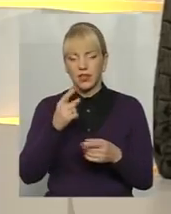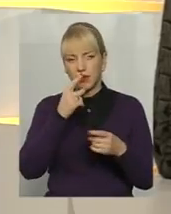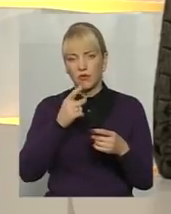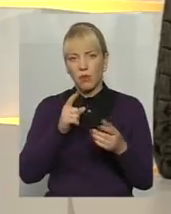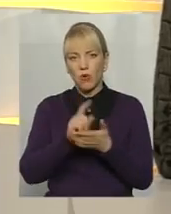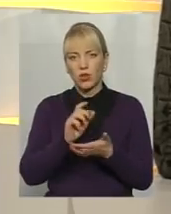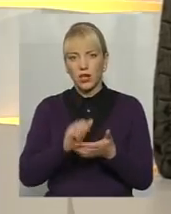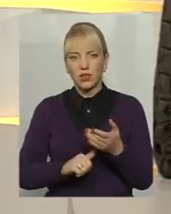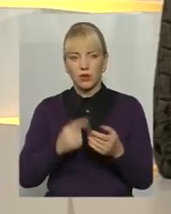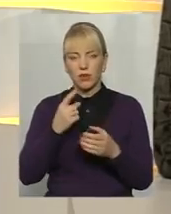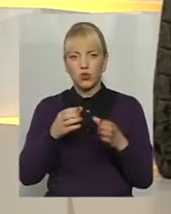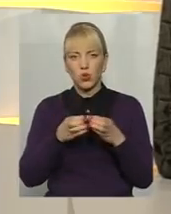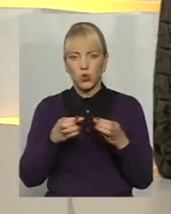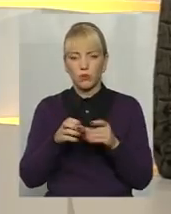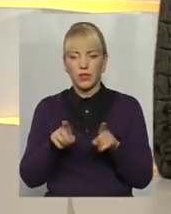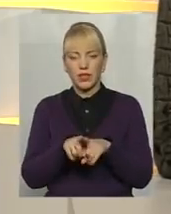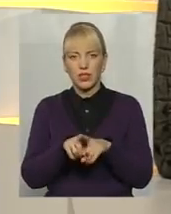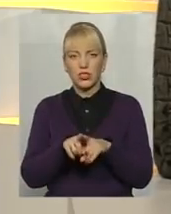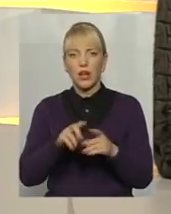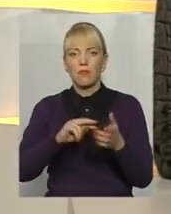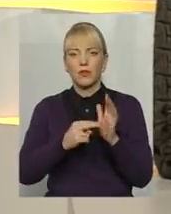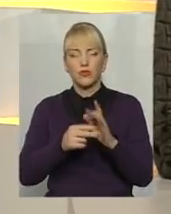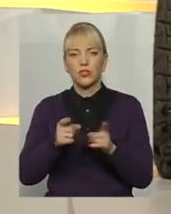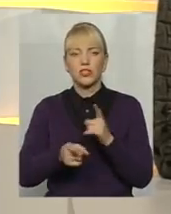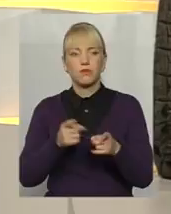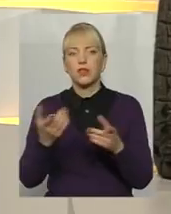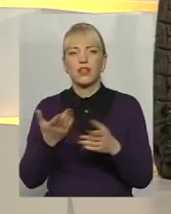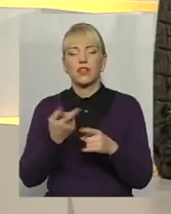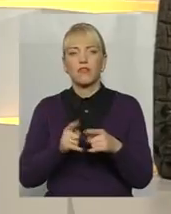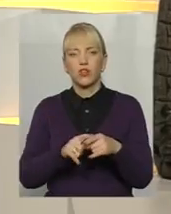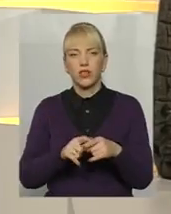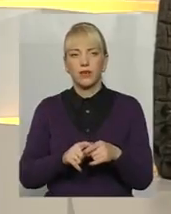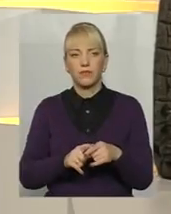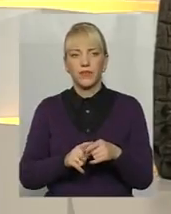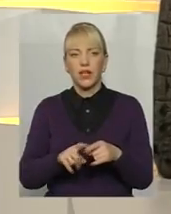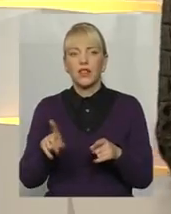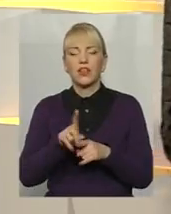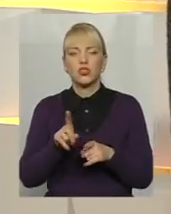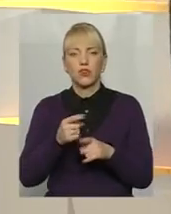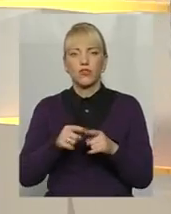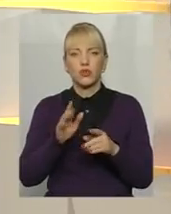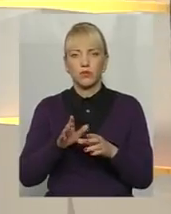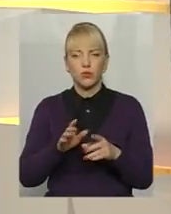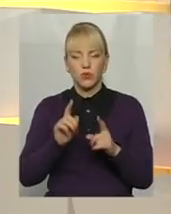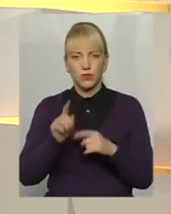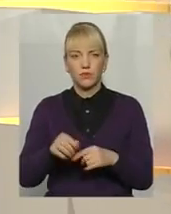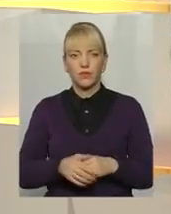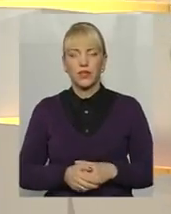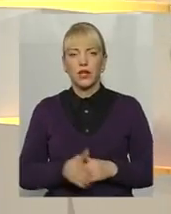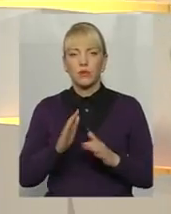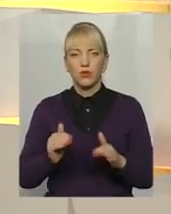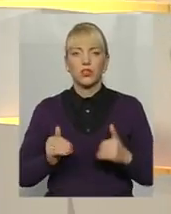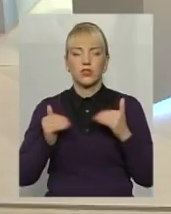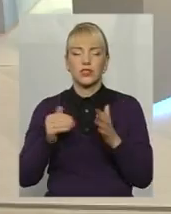першої групи теж плануються зміни. Які вони? На що вони будуть насамперед націлени? Зросте